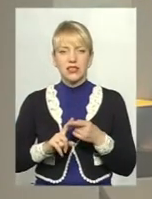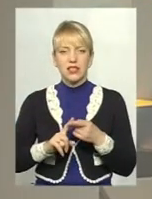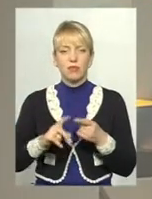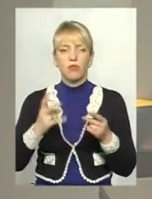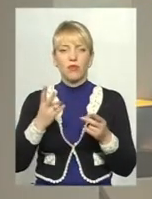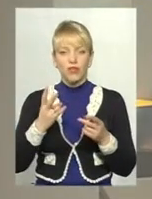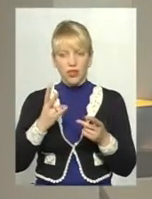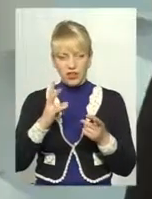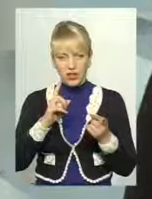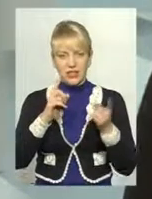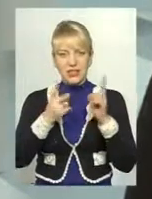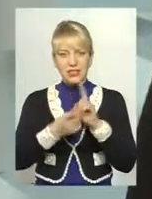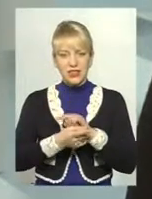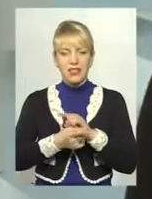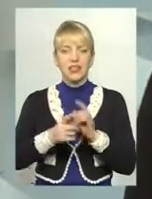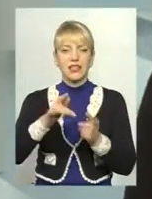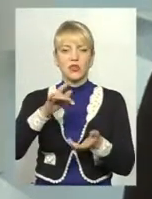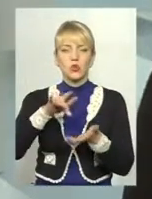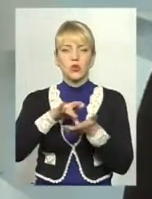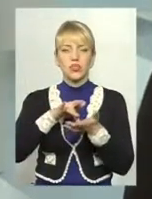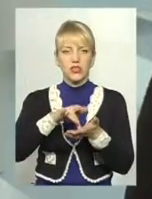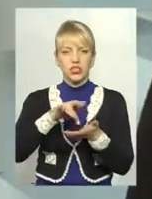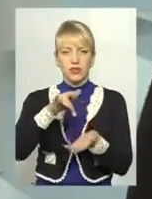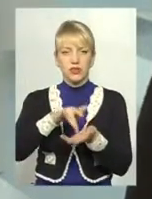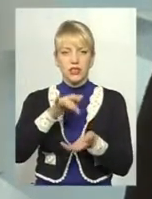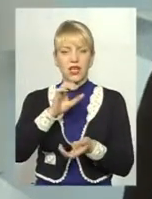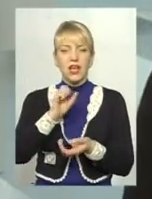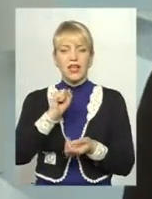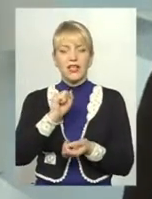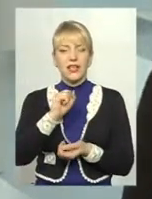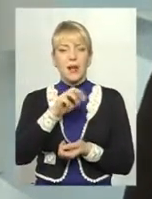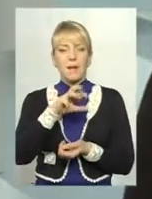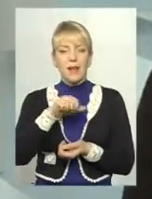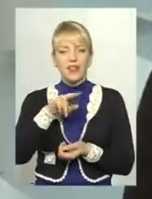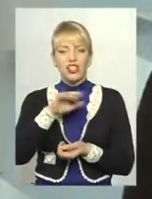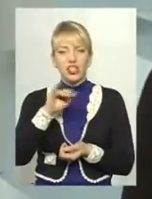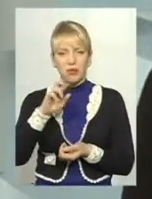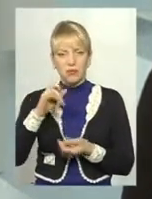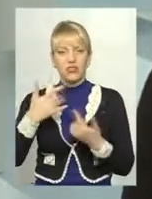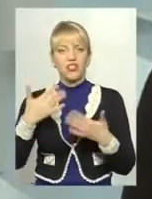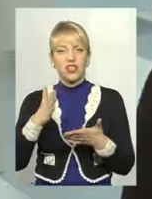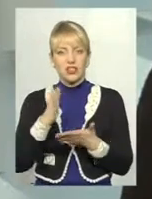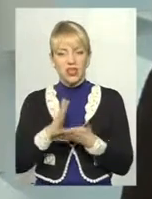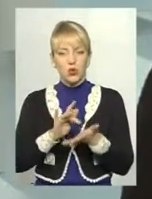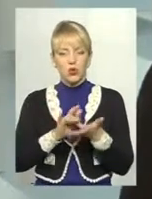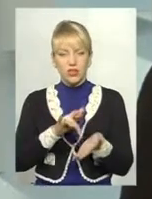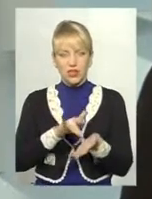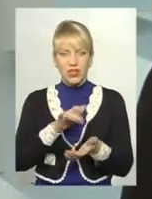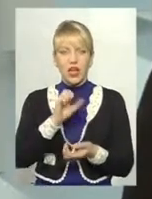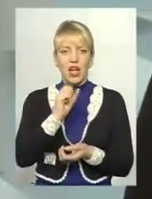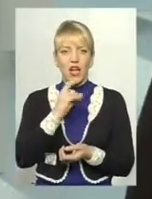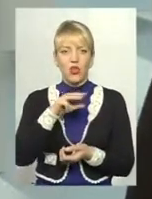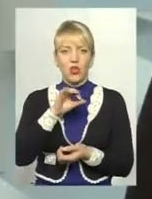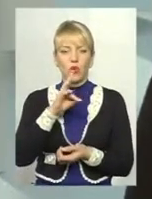центром, Меджибіж вже є, і, звичайно, це Антоніни, які в перспективі також можуть стати гарним туристичним центром. Тому в цьому